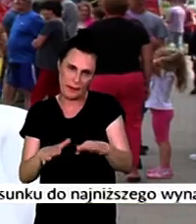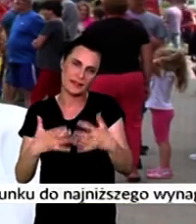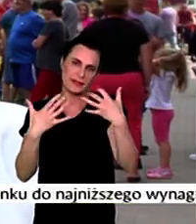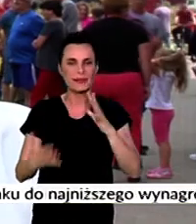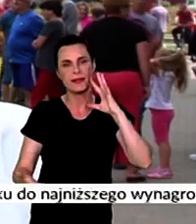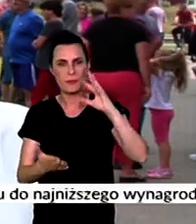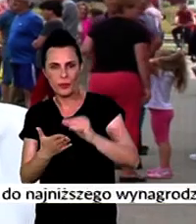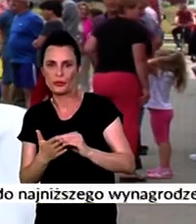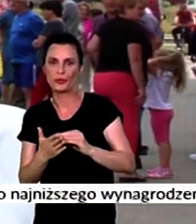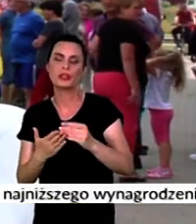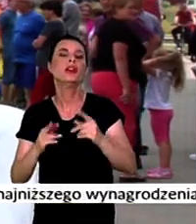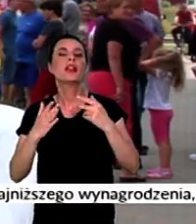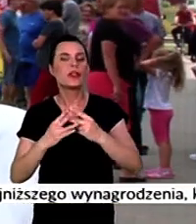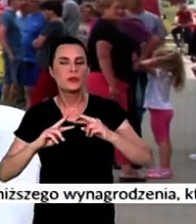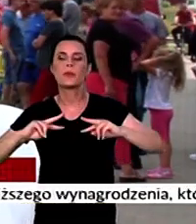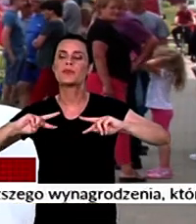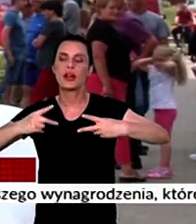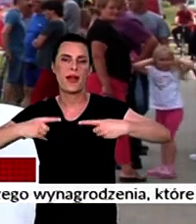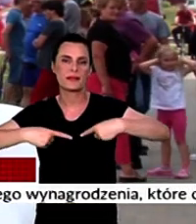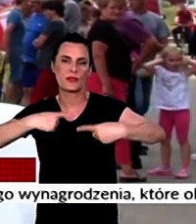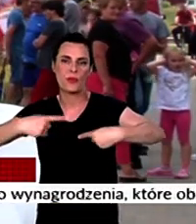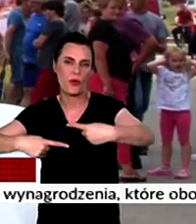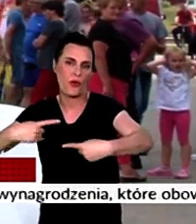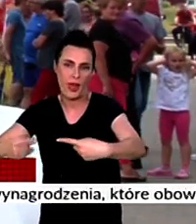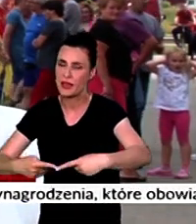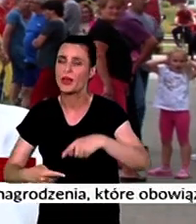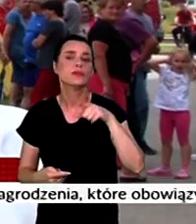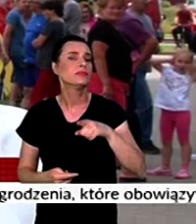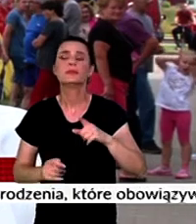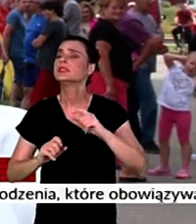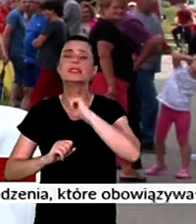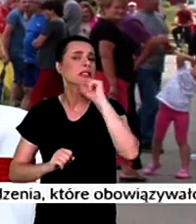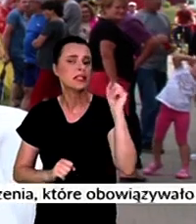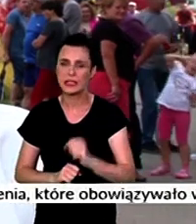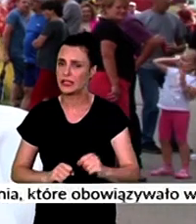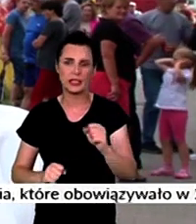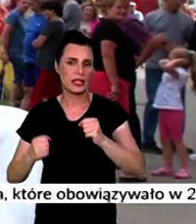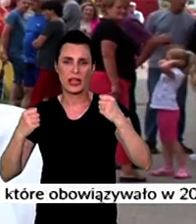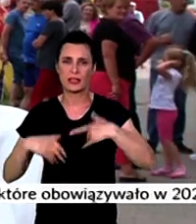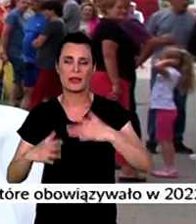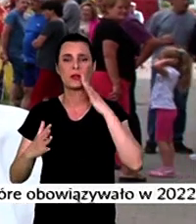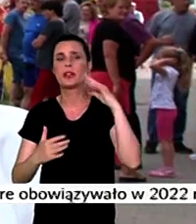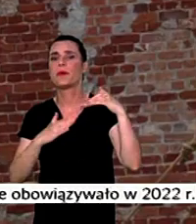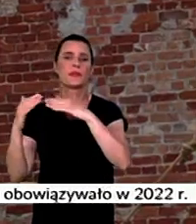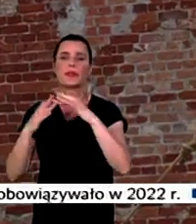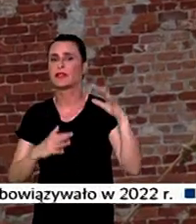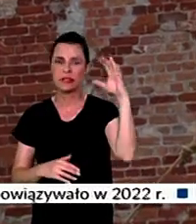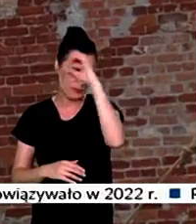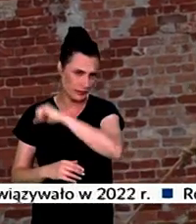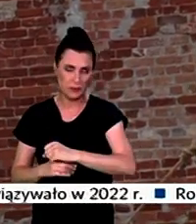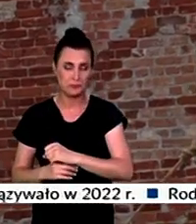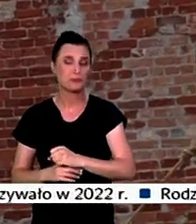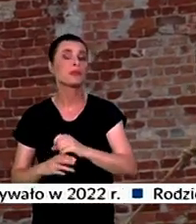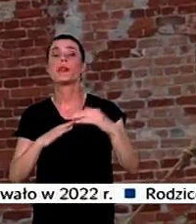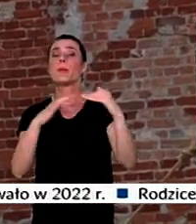Żeby przekazać kolejnym pokoleniom, żeby nigdy nie była ta bitwa zapomniana. Udział w